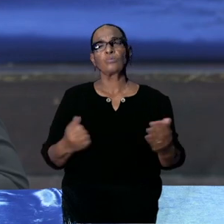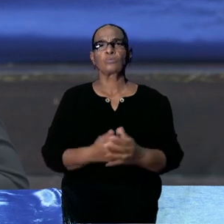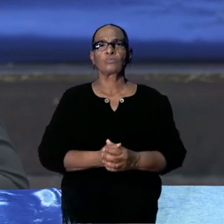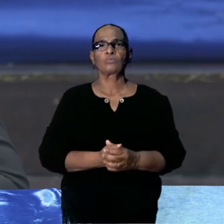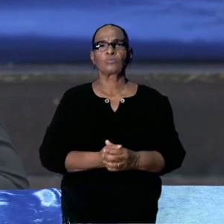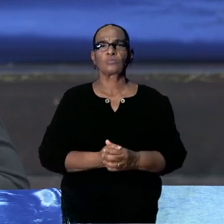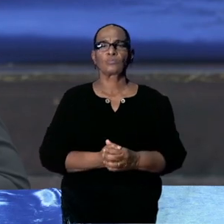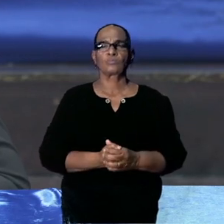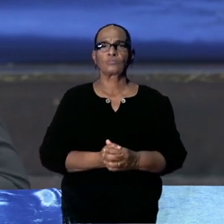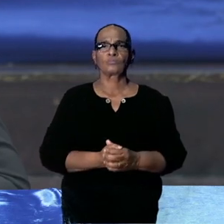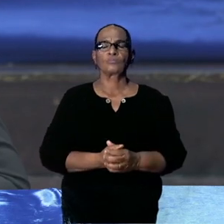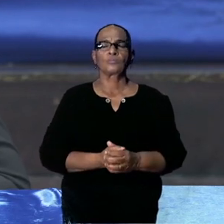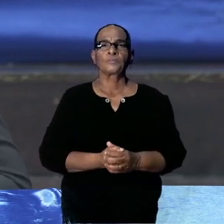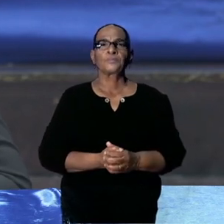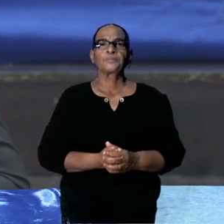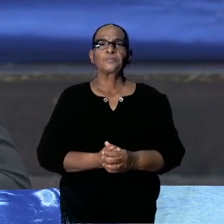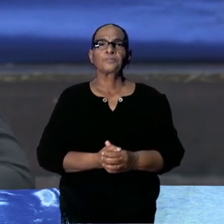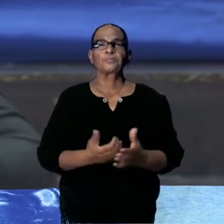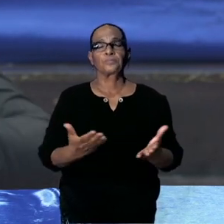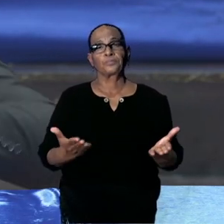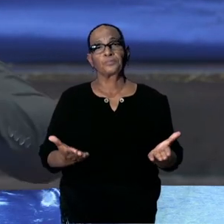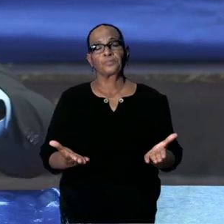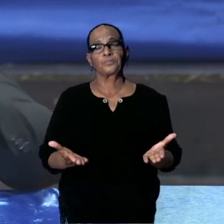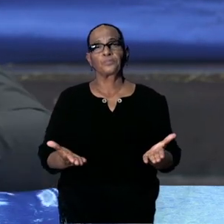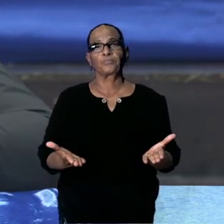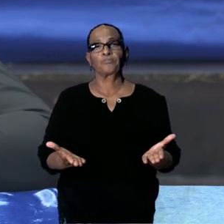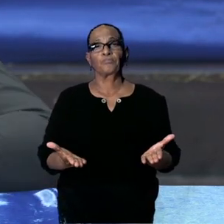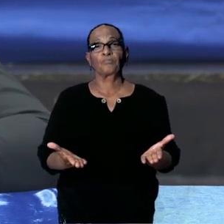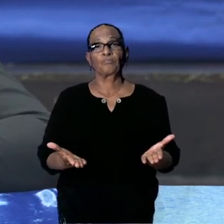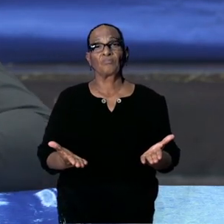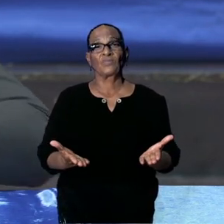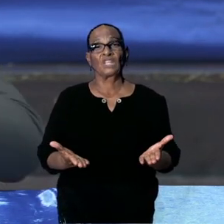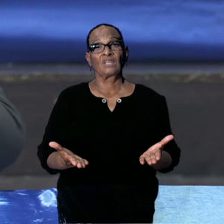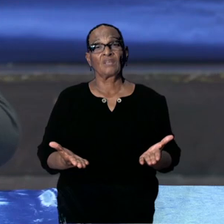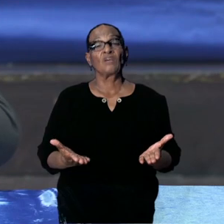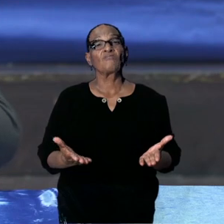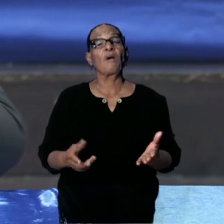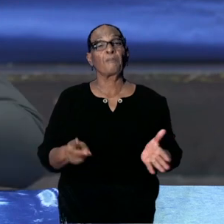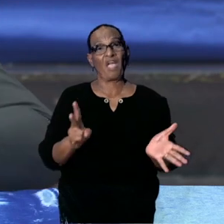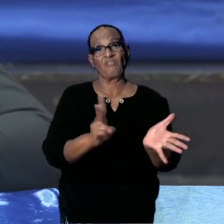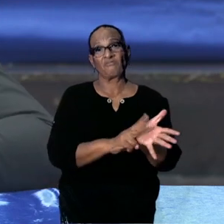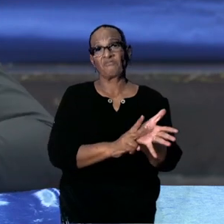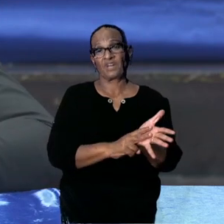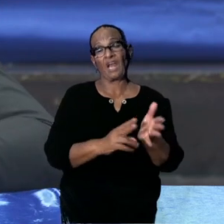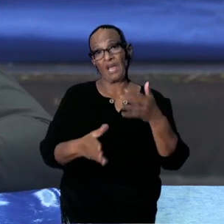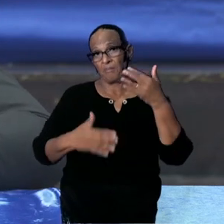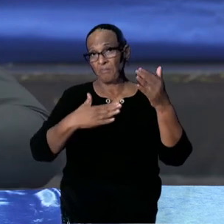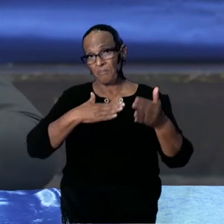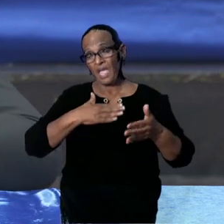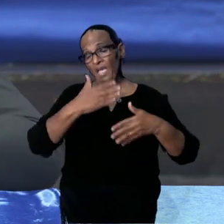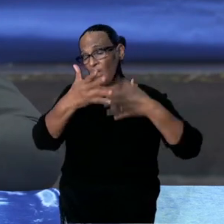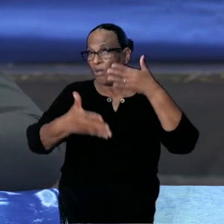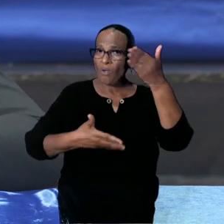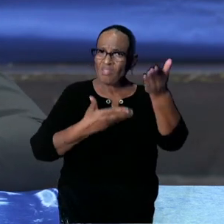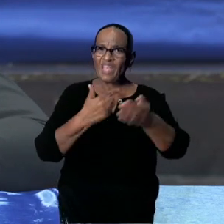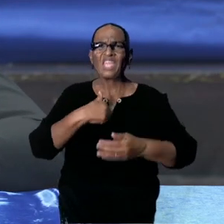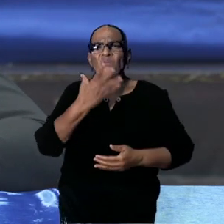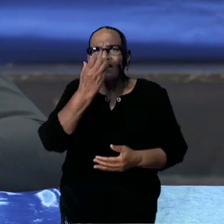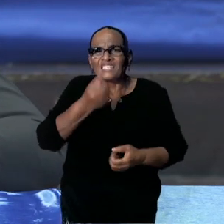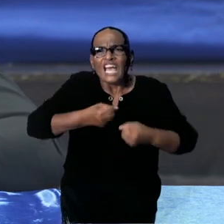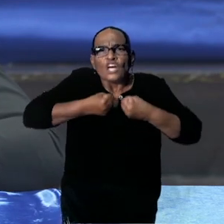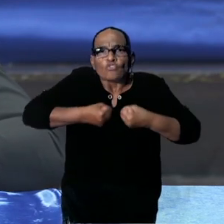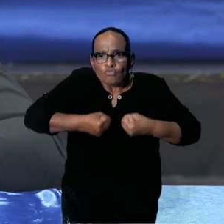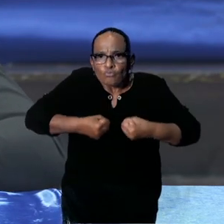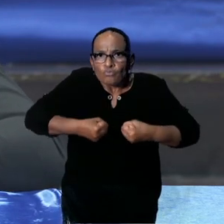gaan ontplooien. En ten aanzien van mijn verklaring, de uitleg, ik wil alleen maar aangeven de druk